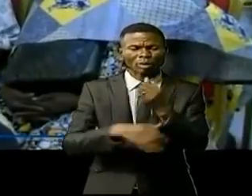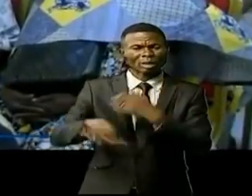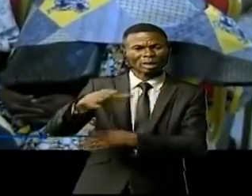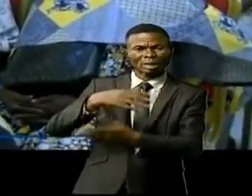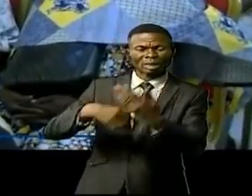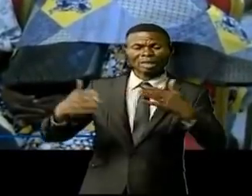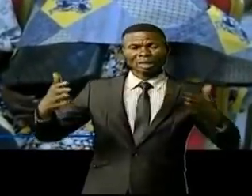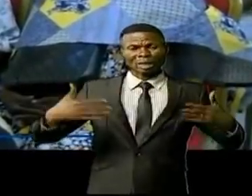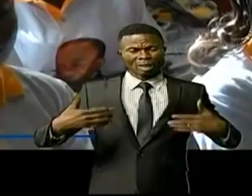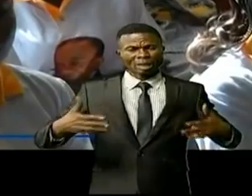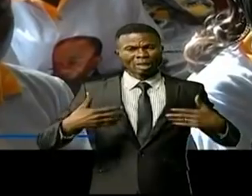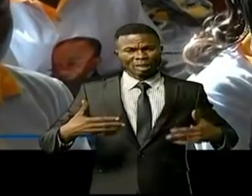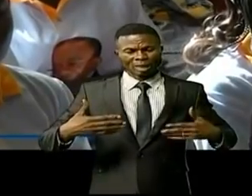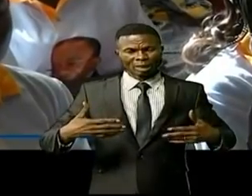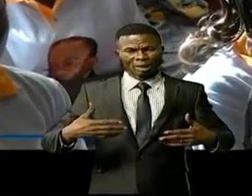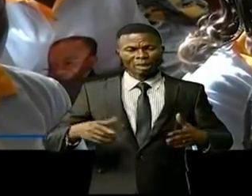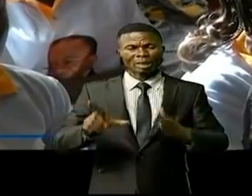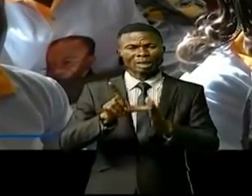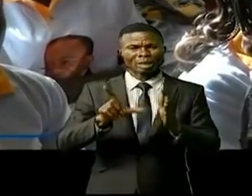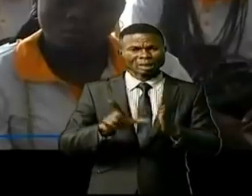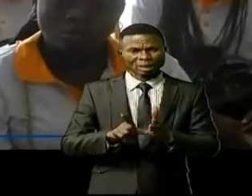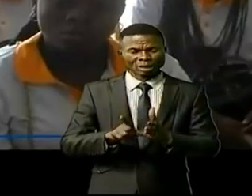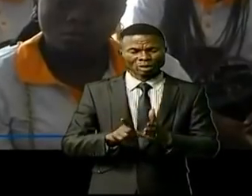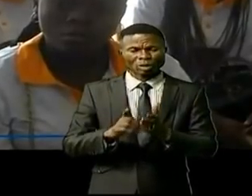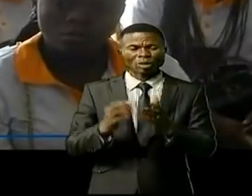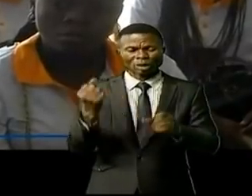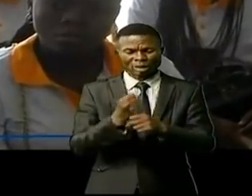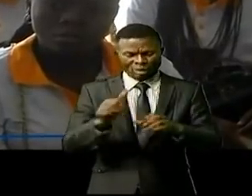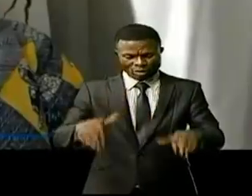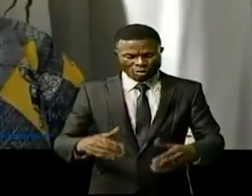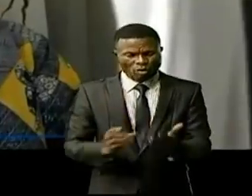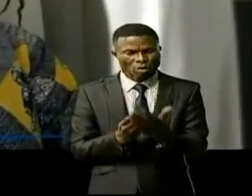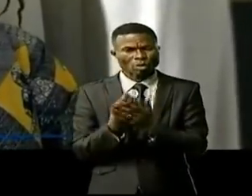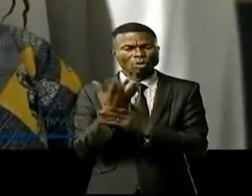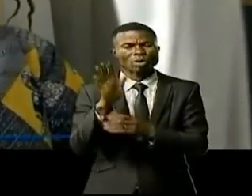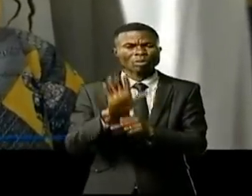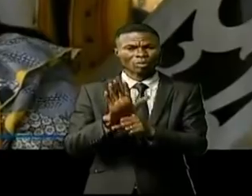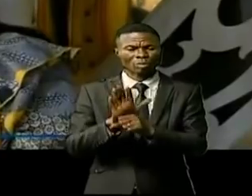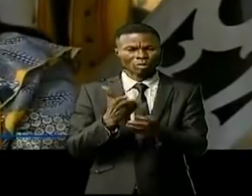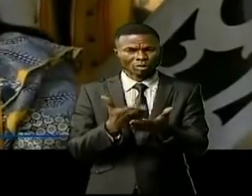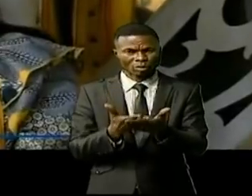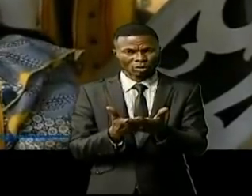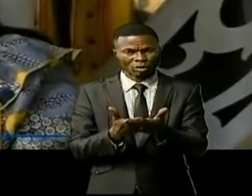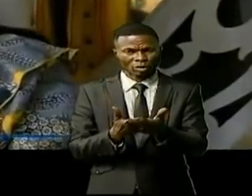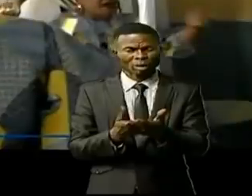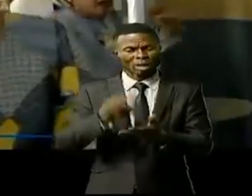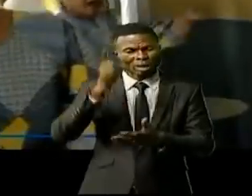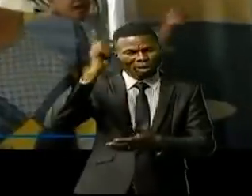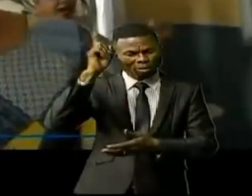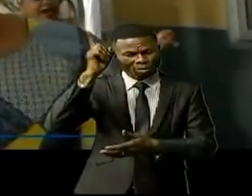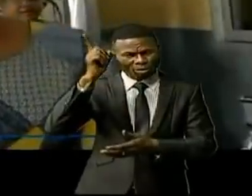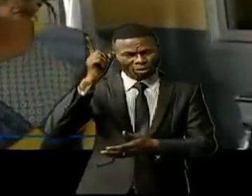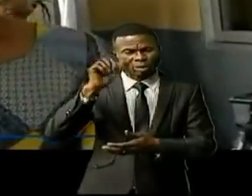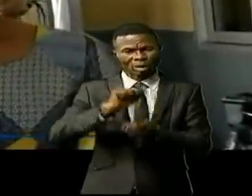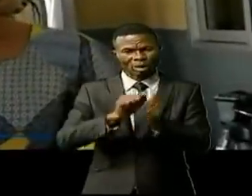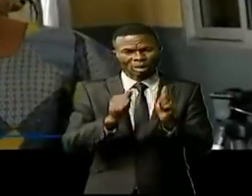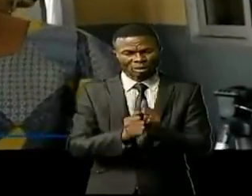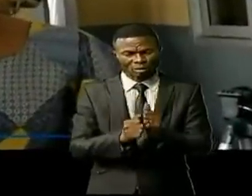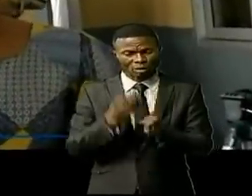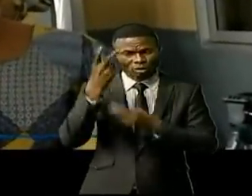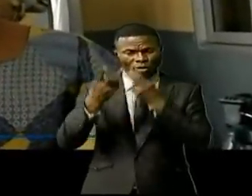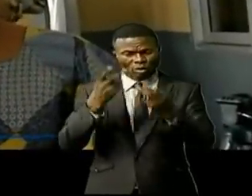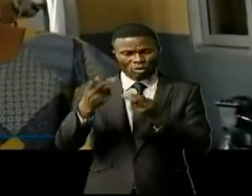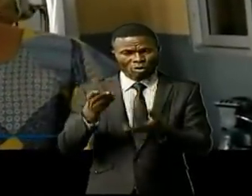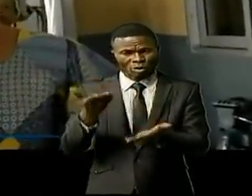climatique est loin de favoriser la production agricole à Martélé. L'oratrice principale, Maggie Sakina Binti-Sélemani,